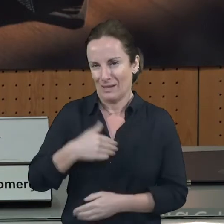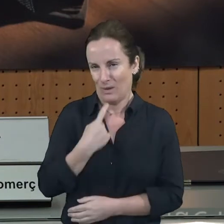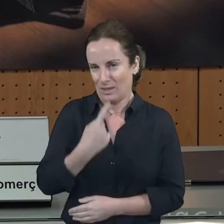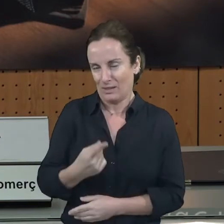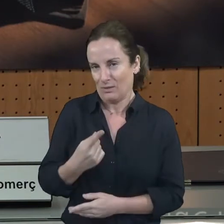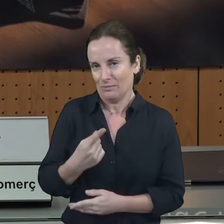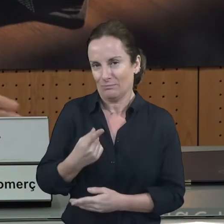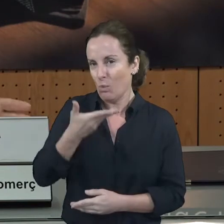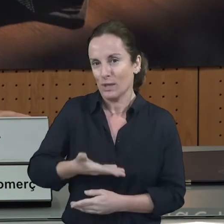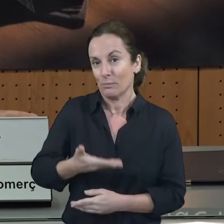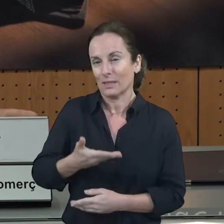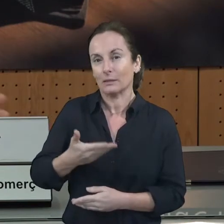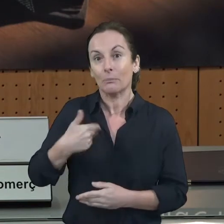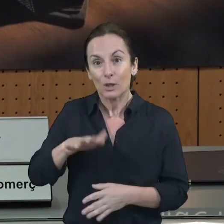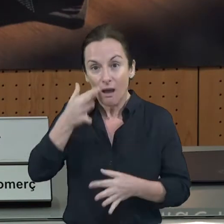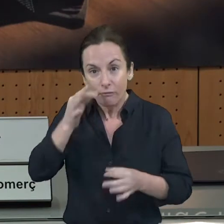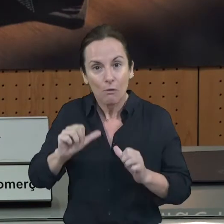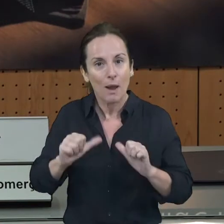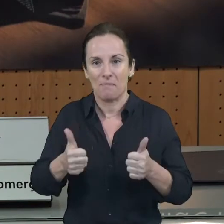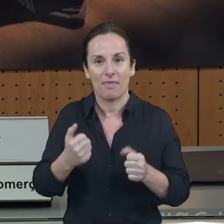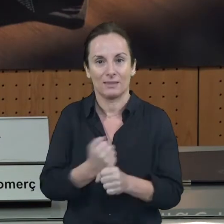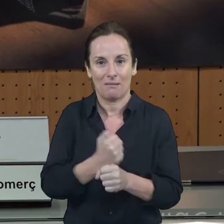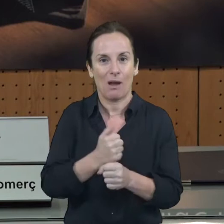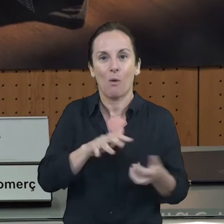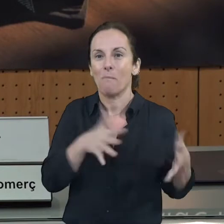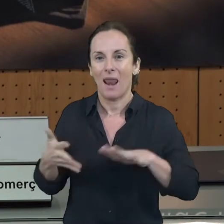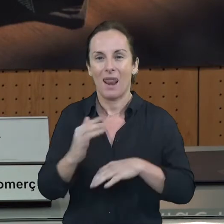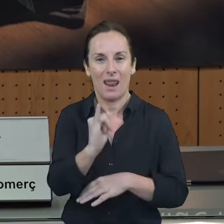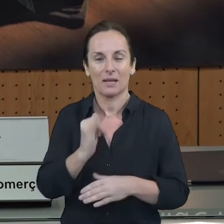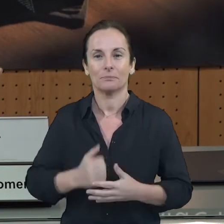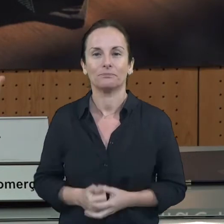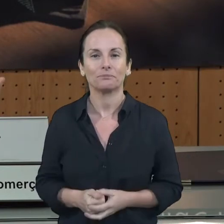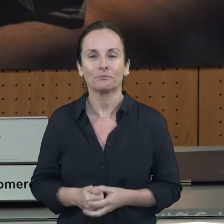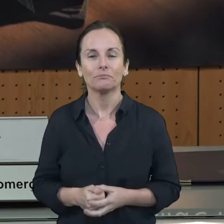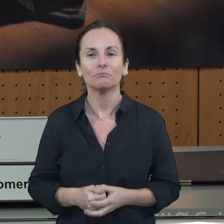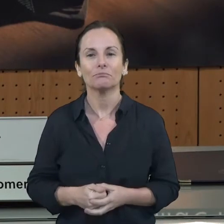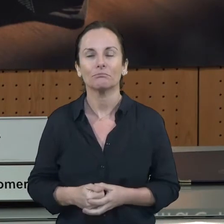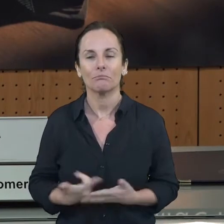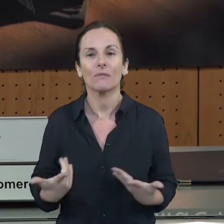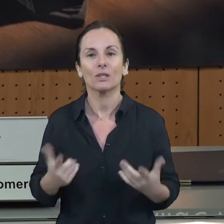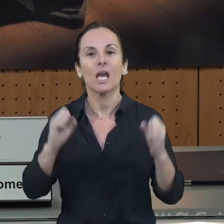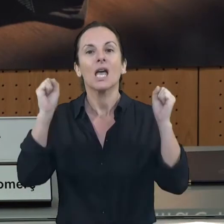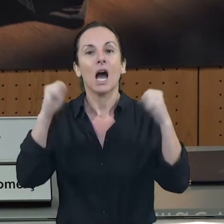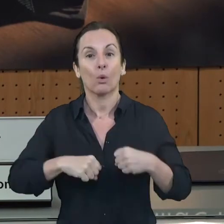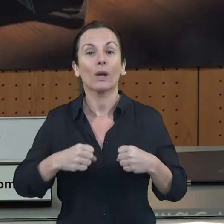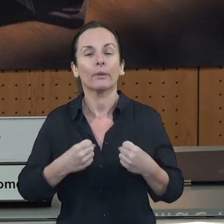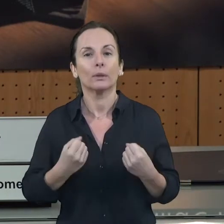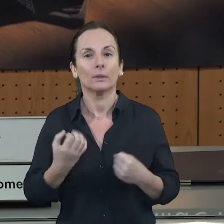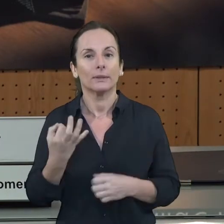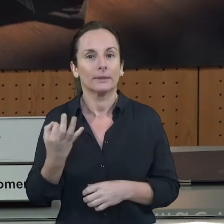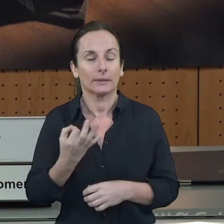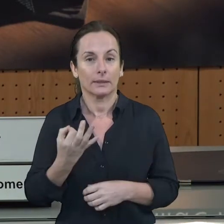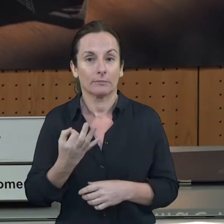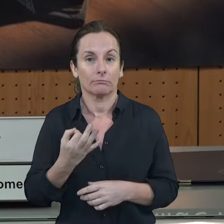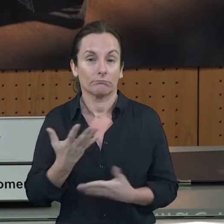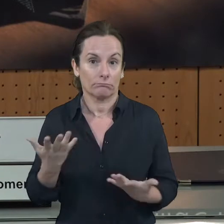El que hem aprovat i encarregam a la càmera que molt gestioni i per tant entenem que també el que pretenem és ser més àgils i